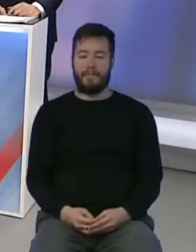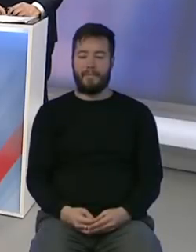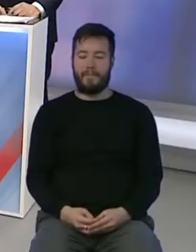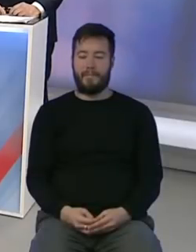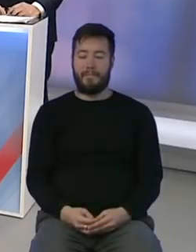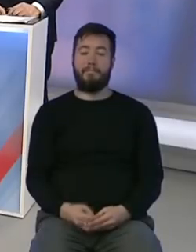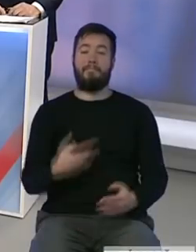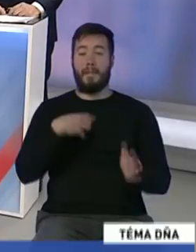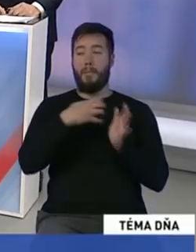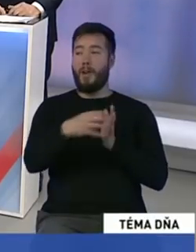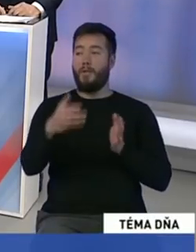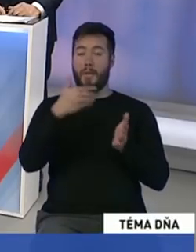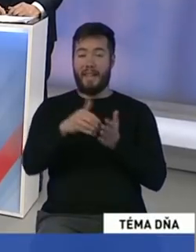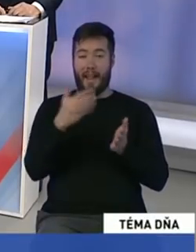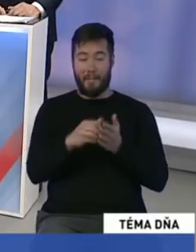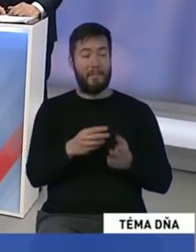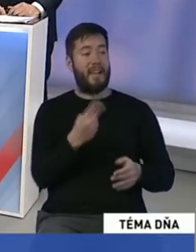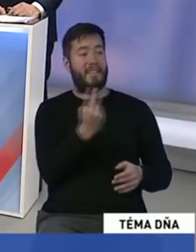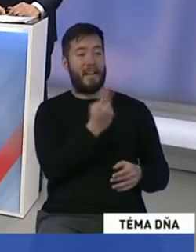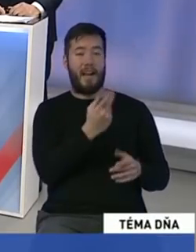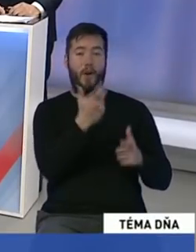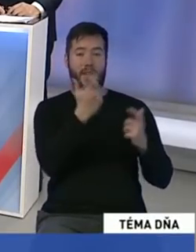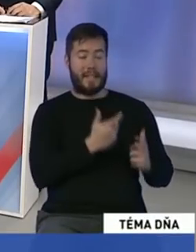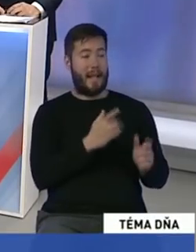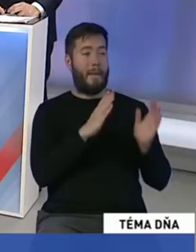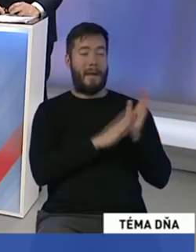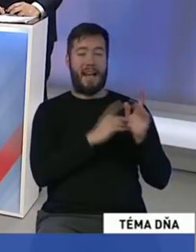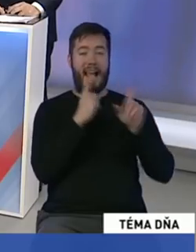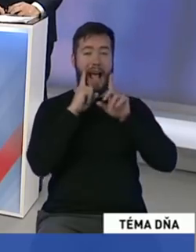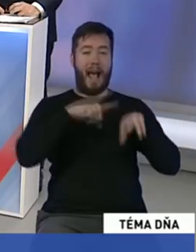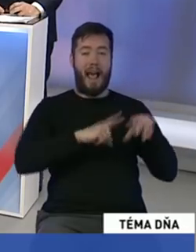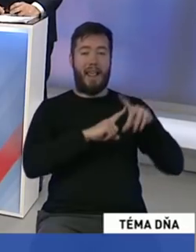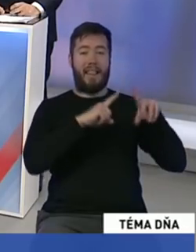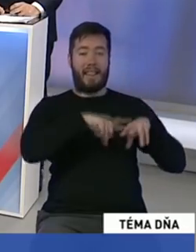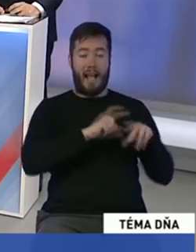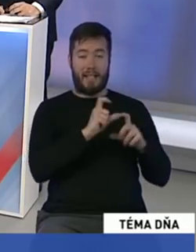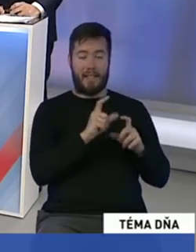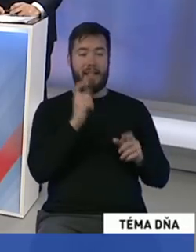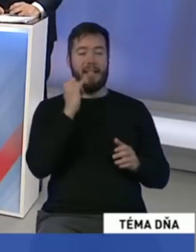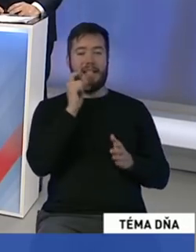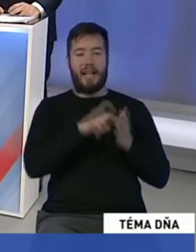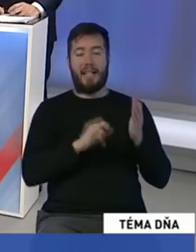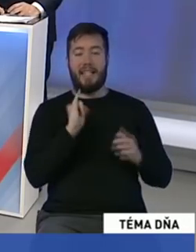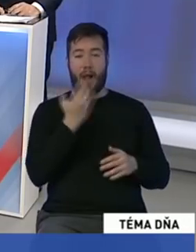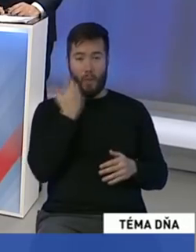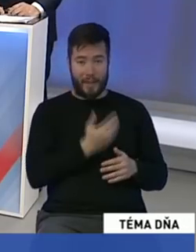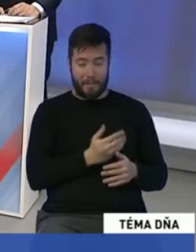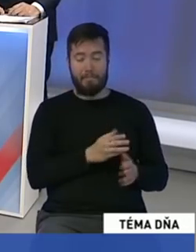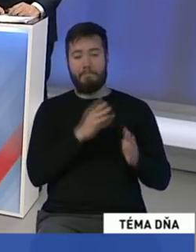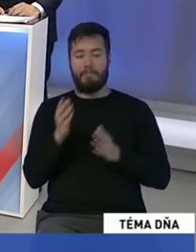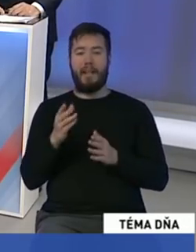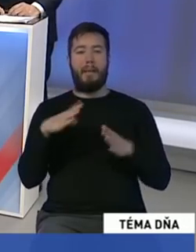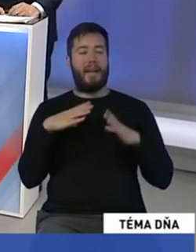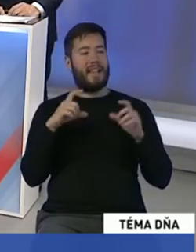A my ideme ďalej. Mojimi ďalšími hostiami sú Marek Hatas zo strany za ľudí. Pekný večer. Príjemný pekný večer. A Matúšu, je eštovok zo Smeru SD. Dobrý večer.